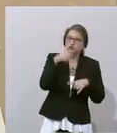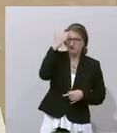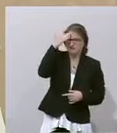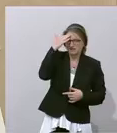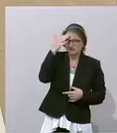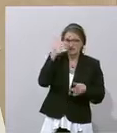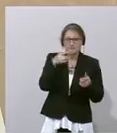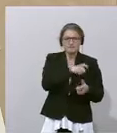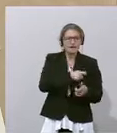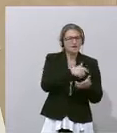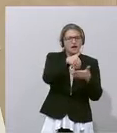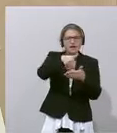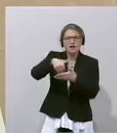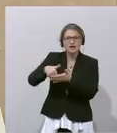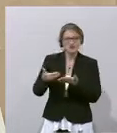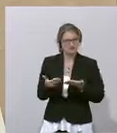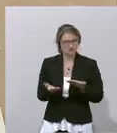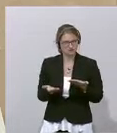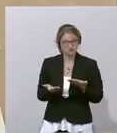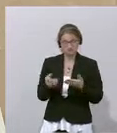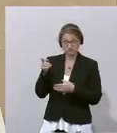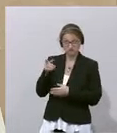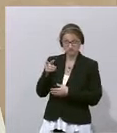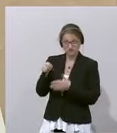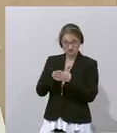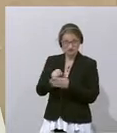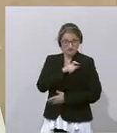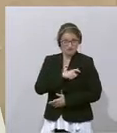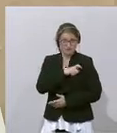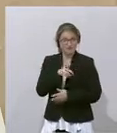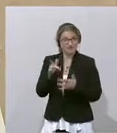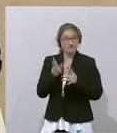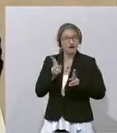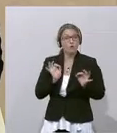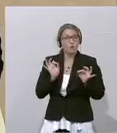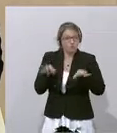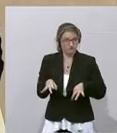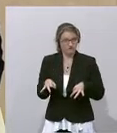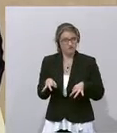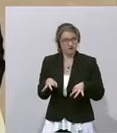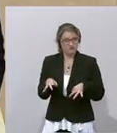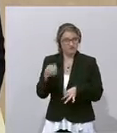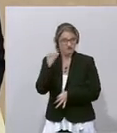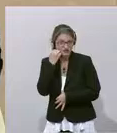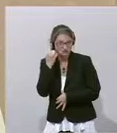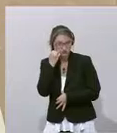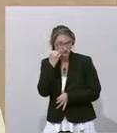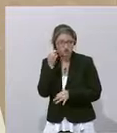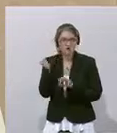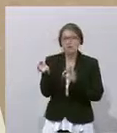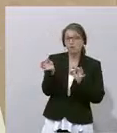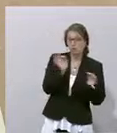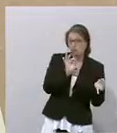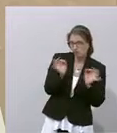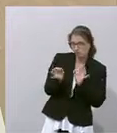die zum Opfer einer Fälschung geworden ist, oder ob sie eine Partei wählen, die selbst